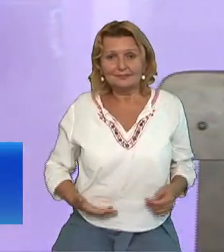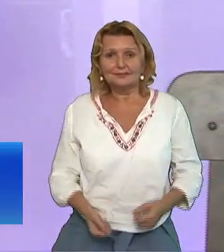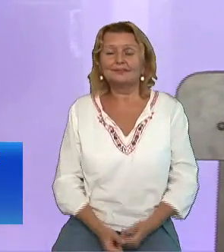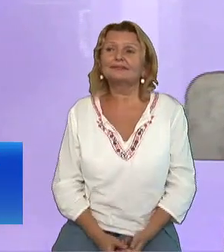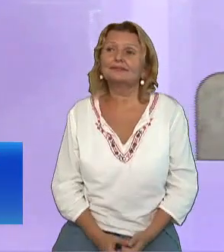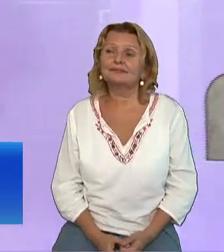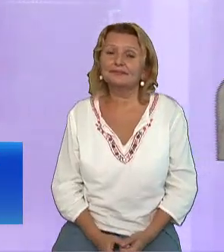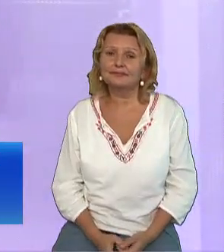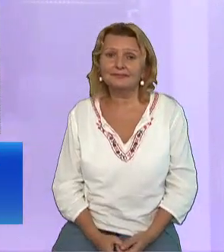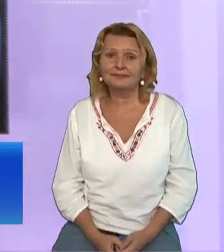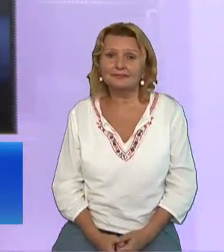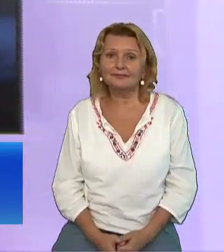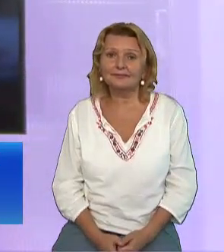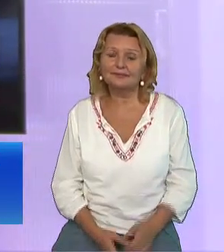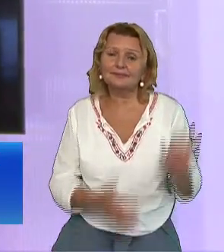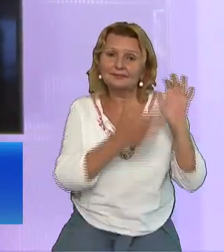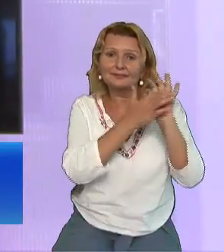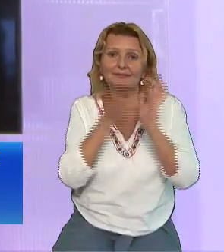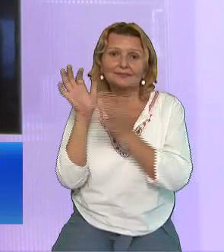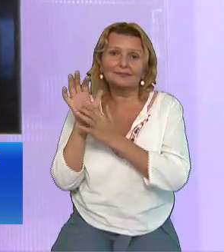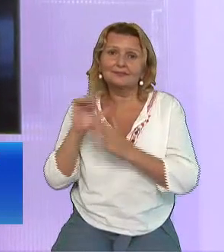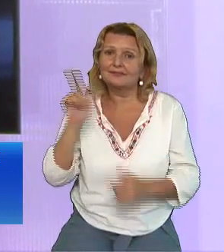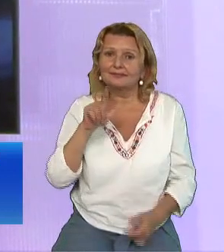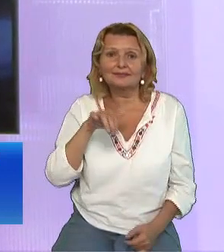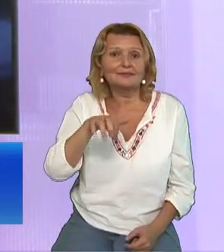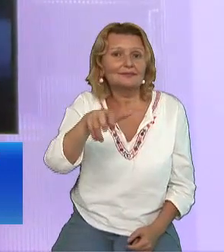Iisus niciodată Nu pleacă atunci când este rugat să rămână